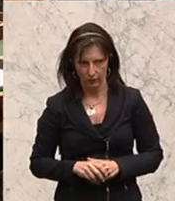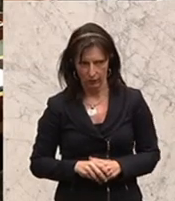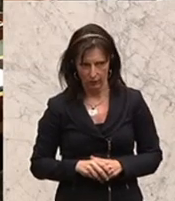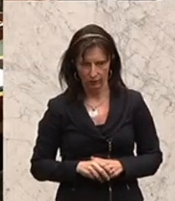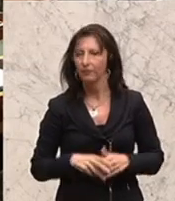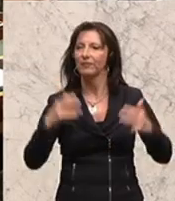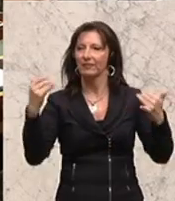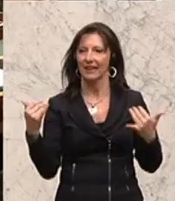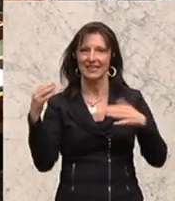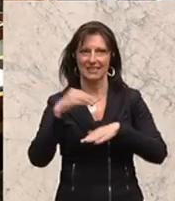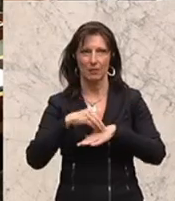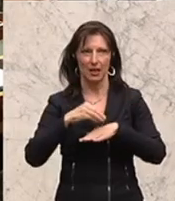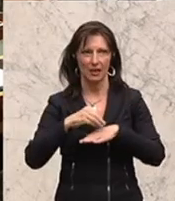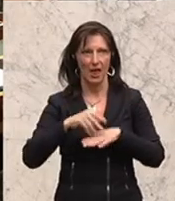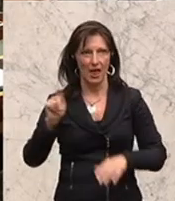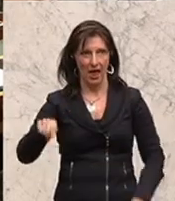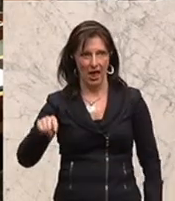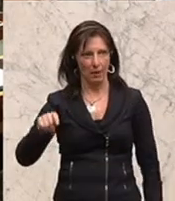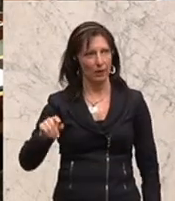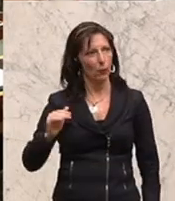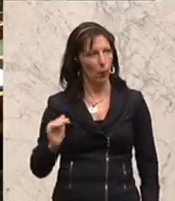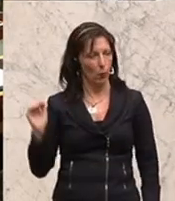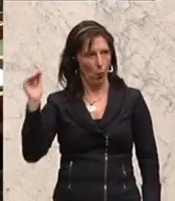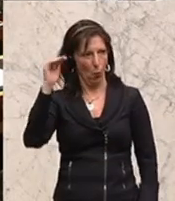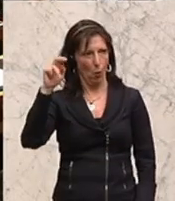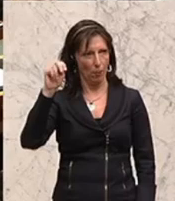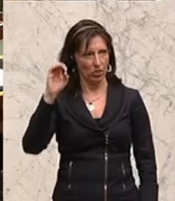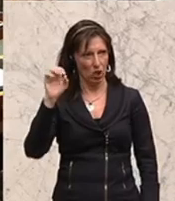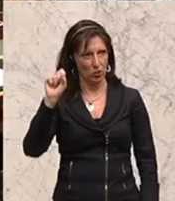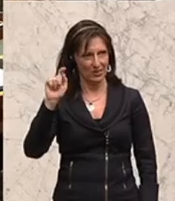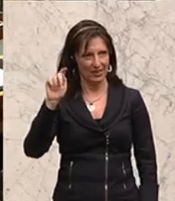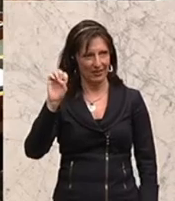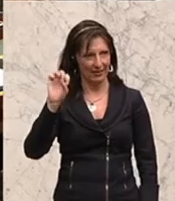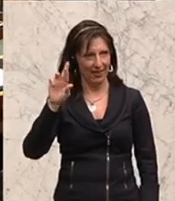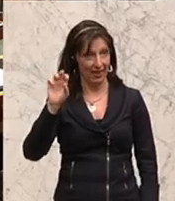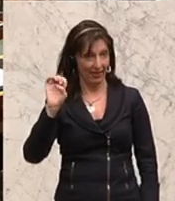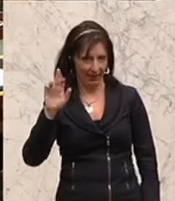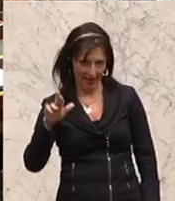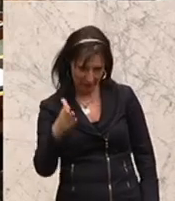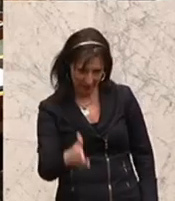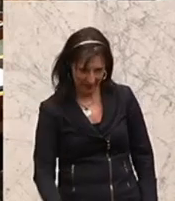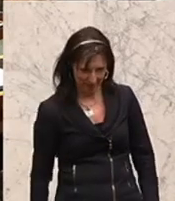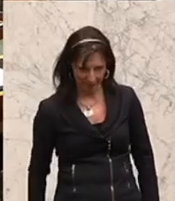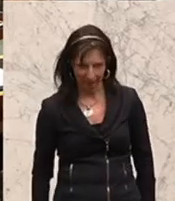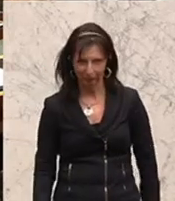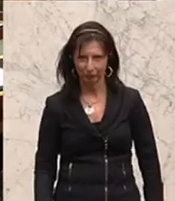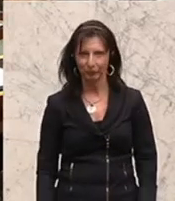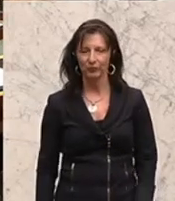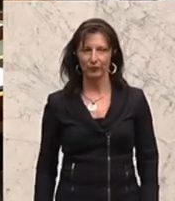Mindestsicherung angerechnet werden. Die Harmonisierung mit den Bundesländern sei hier generell mangelhaft, betont Judith Schwentner,